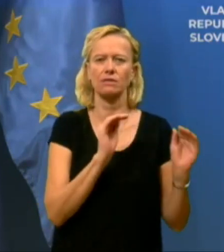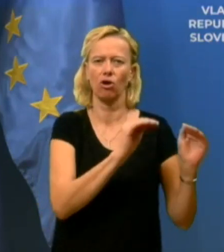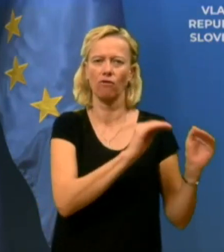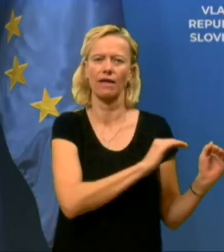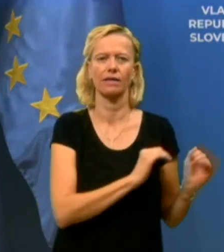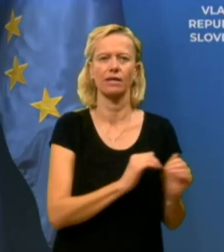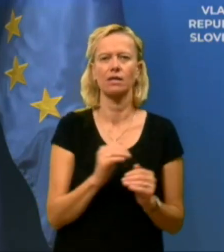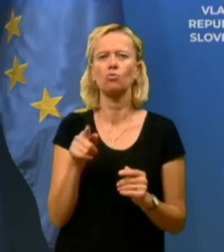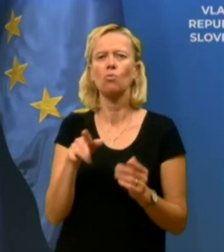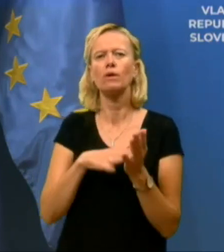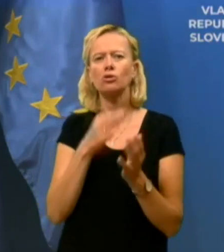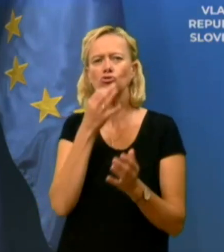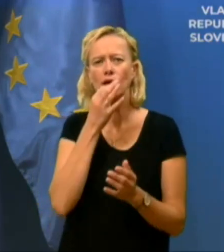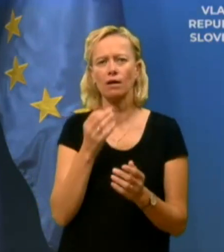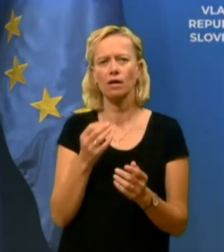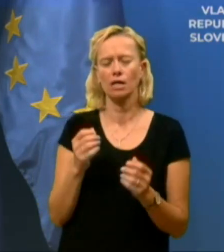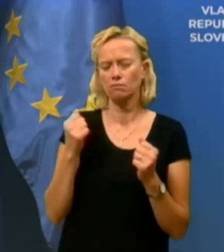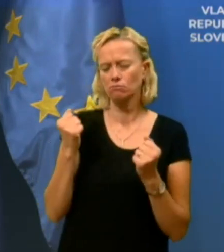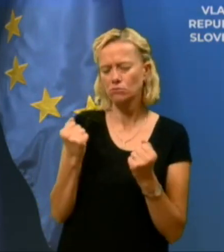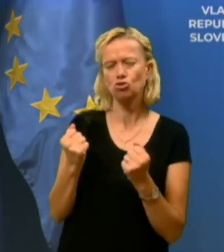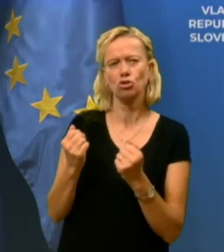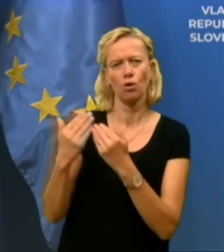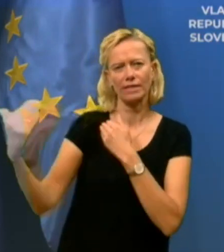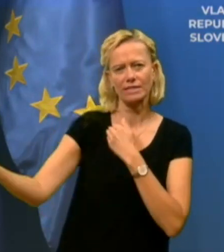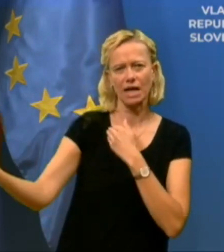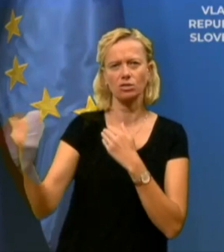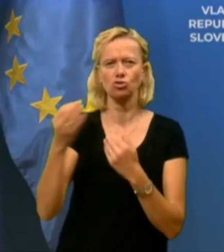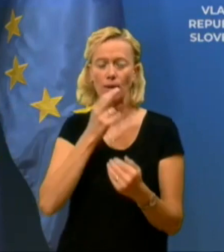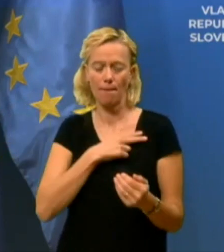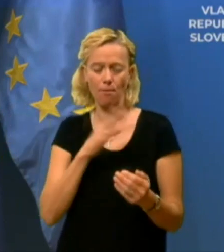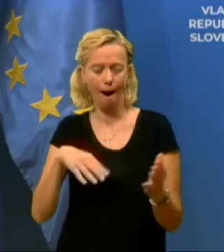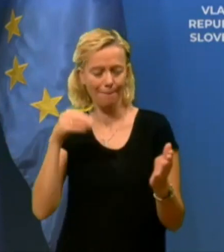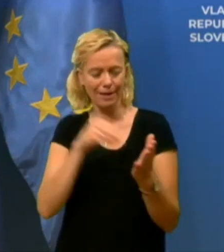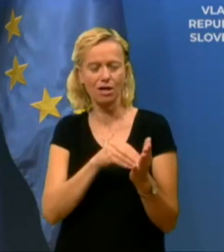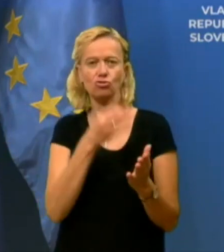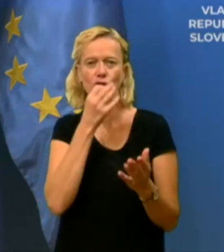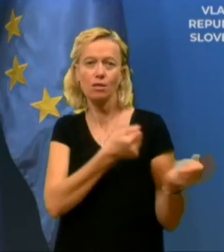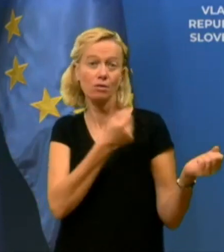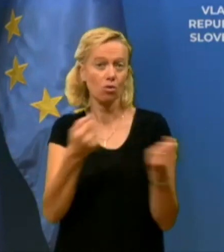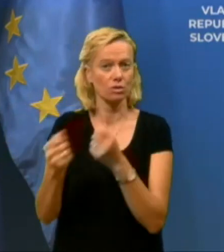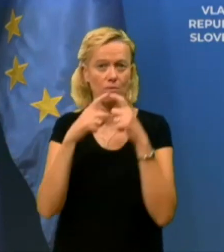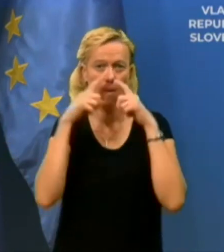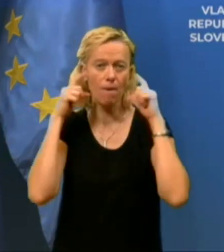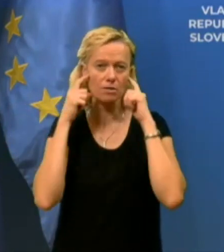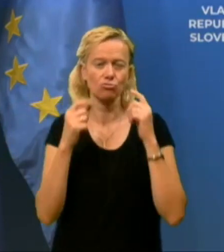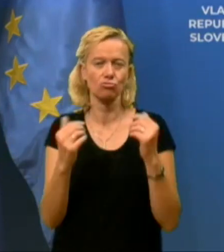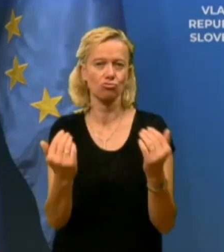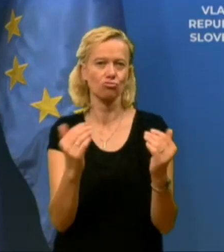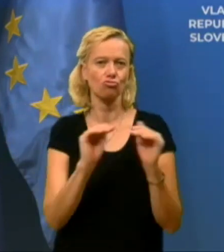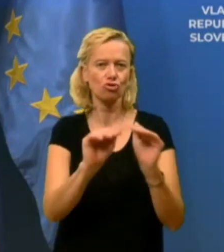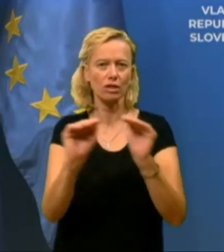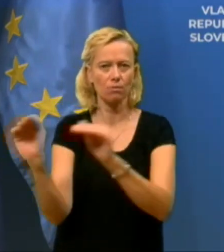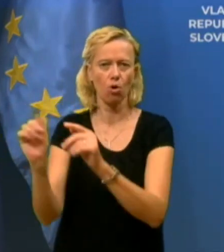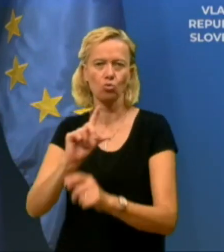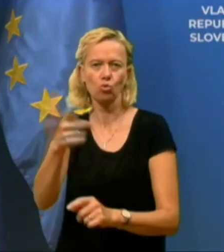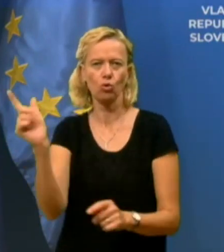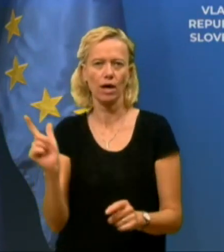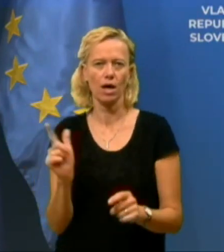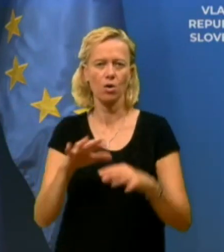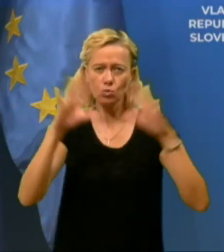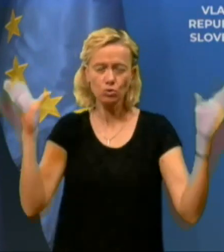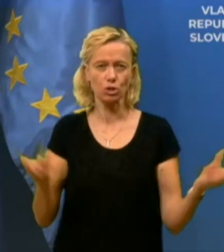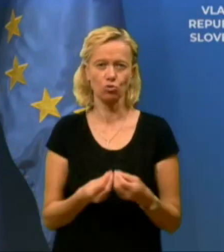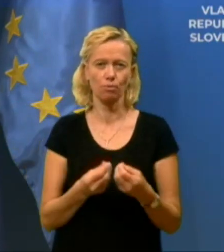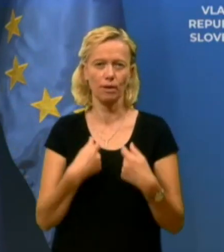fizične distance, če imamo aplikacijo, če nosimo maske in s tem ščitimo druge, vse to